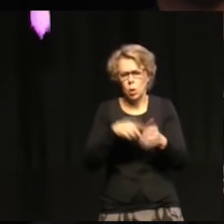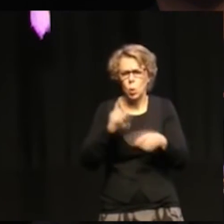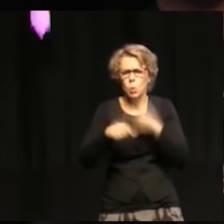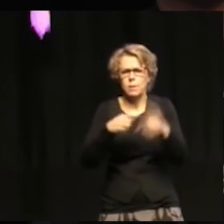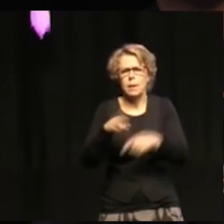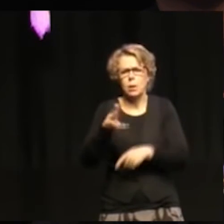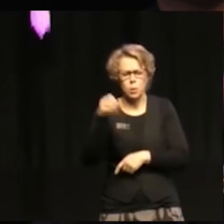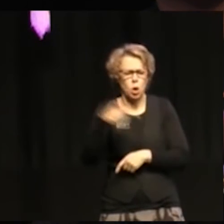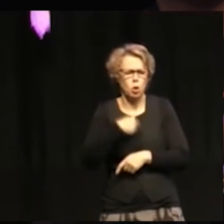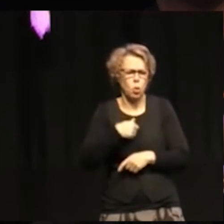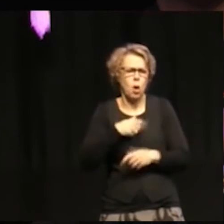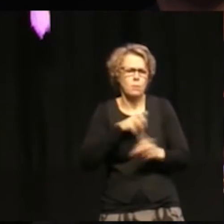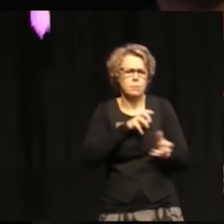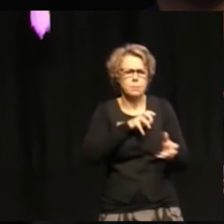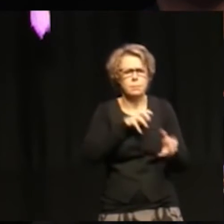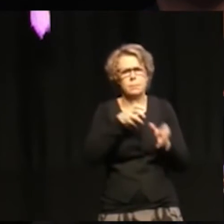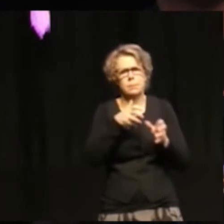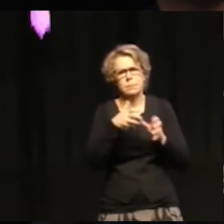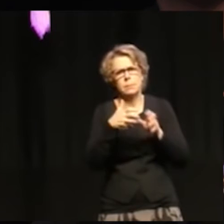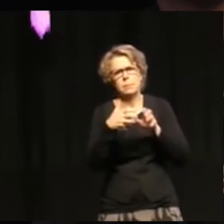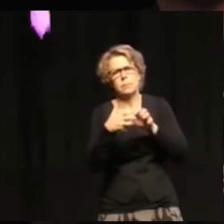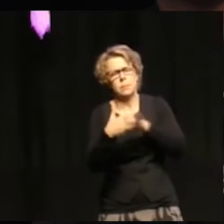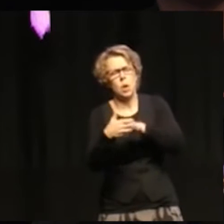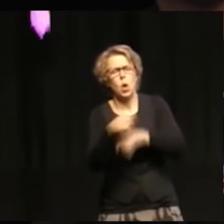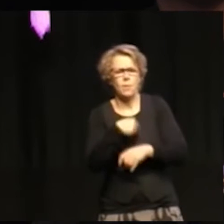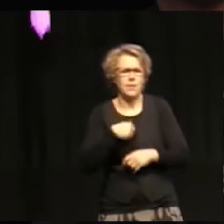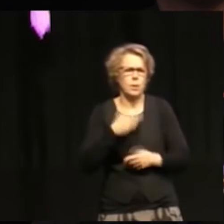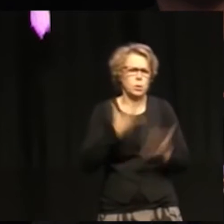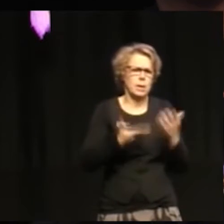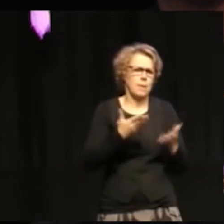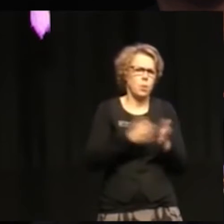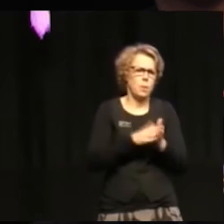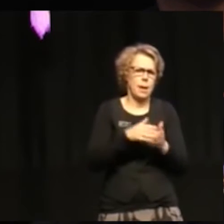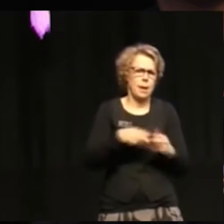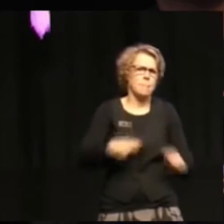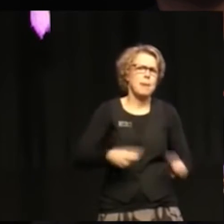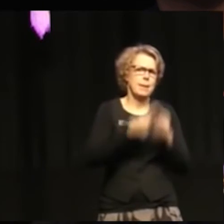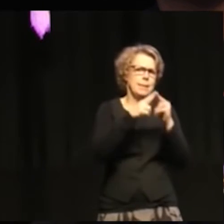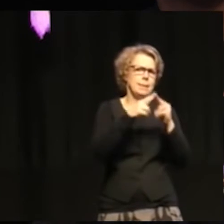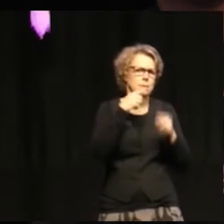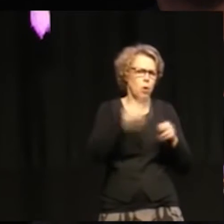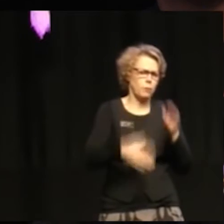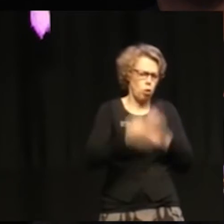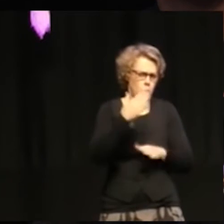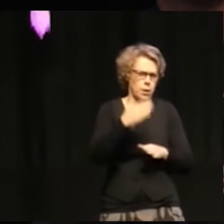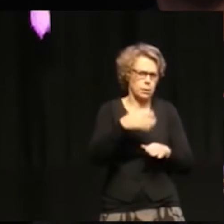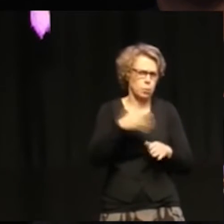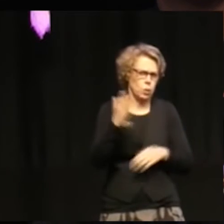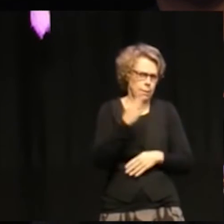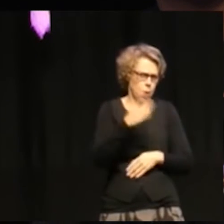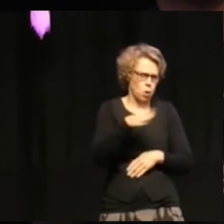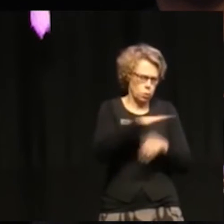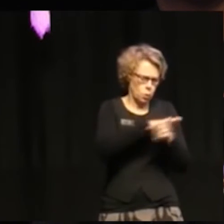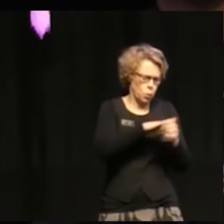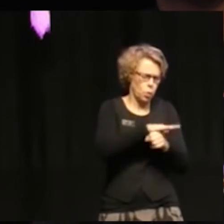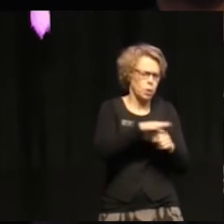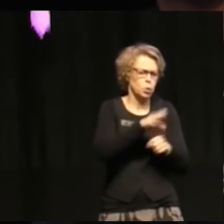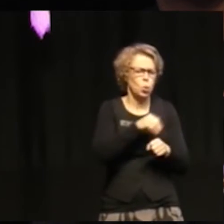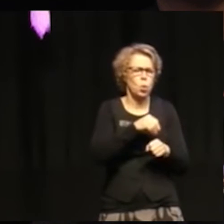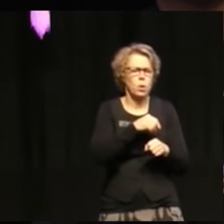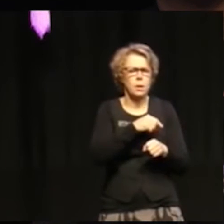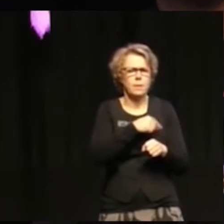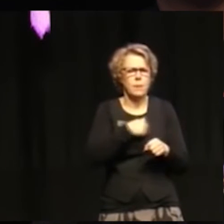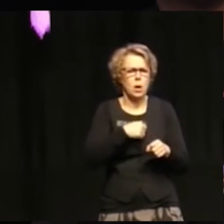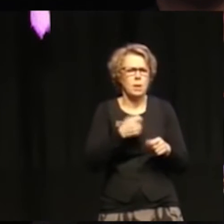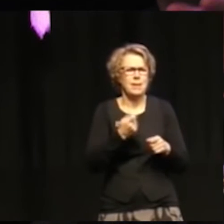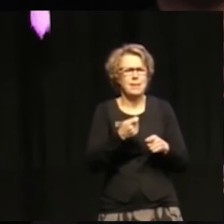sin karaktär. också om vi jämför med Parisavtalet på klimatsidan. Så har man gått ifrån det här att man har